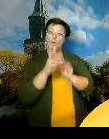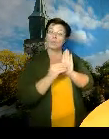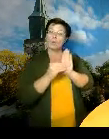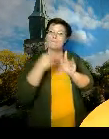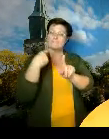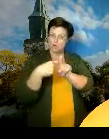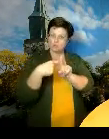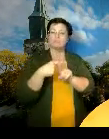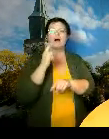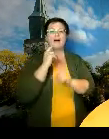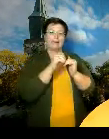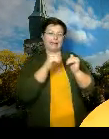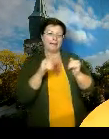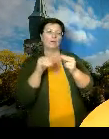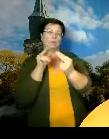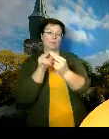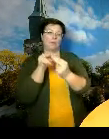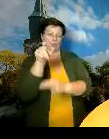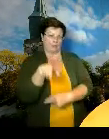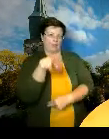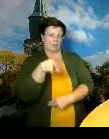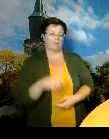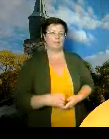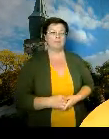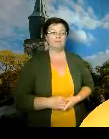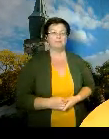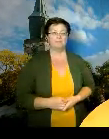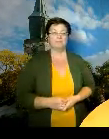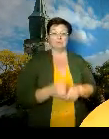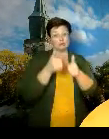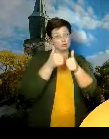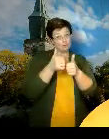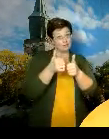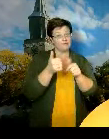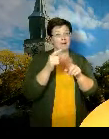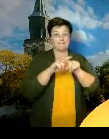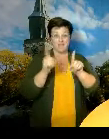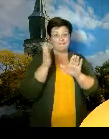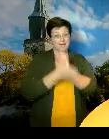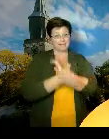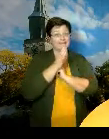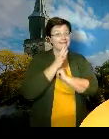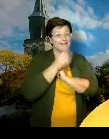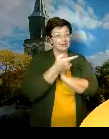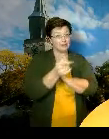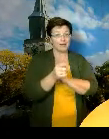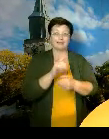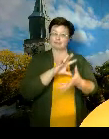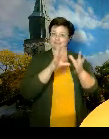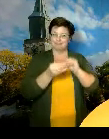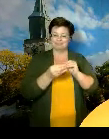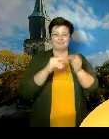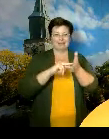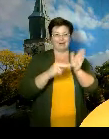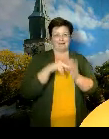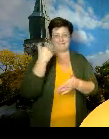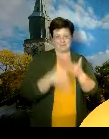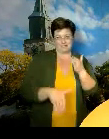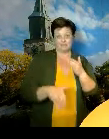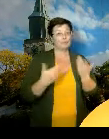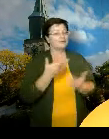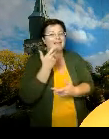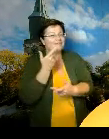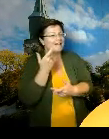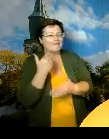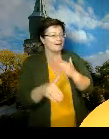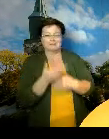yhteydessä erikseen. Tästä toivottavasti pääsemme pian kertomaan, että tämä on valmis, mutta ihan vielä se